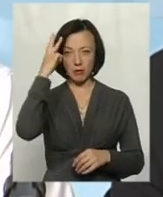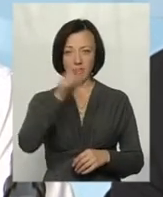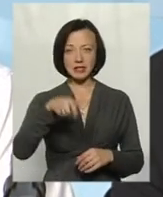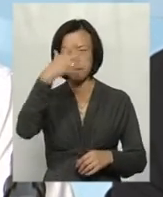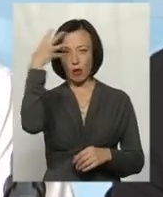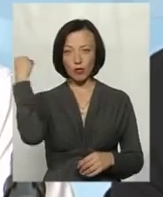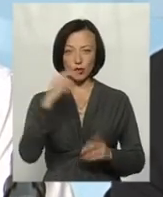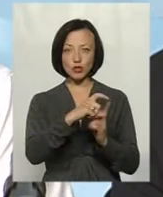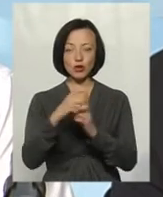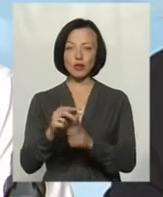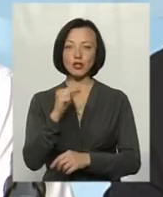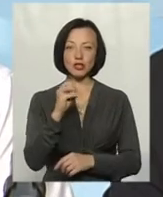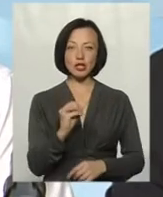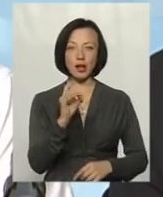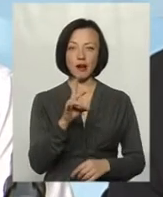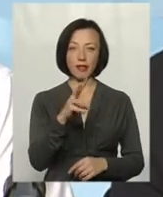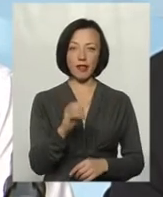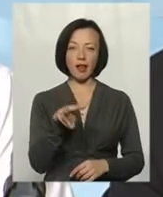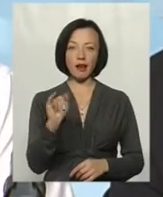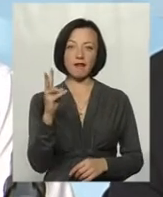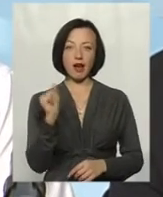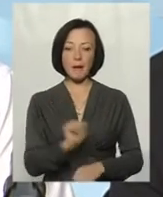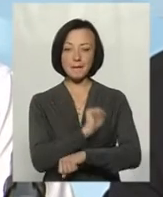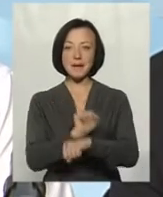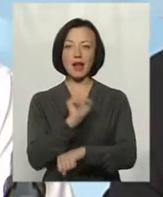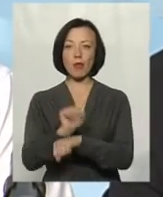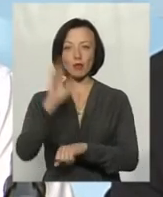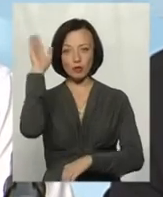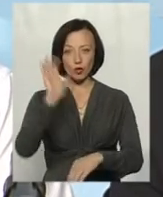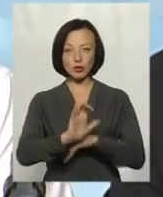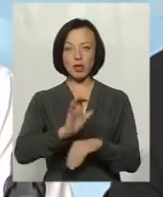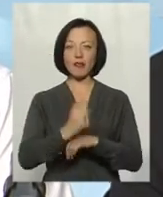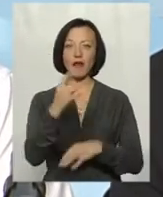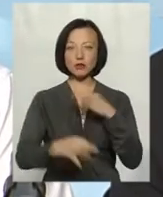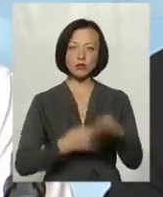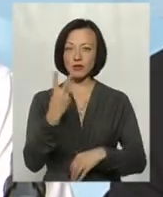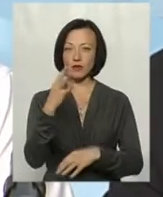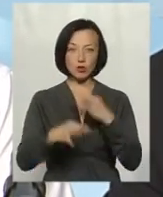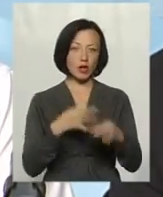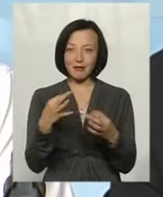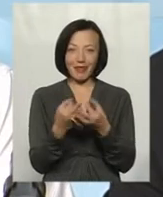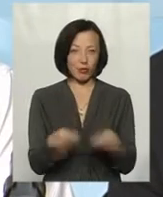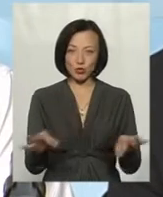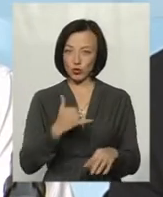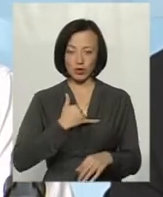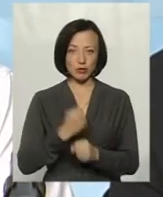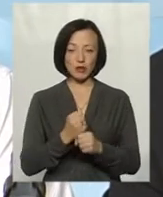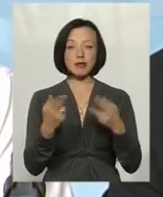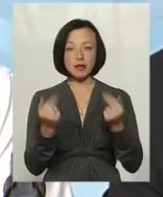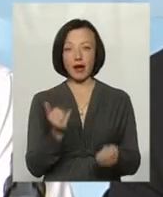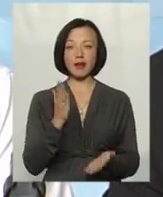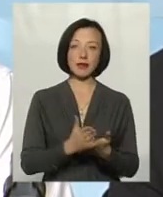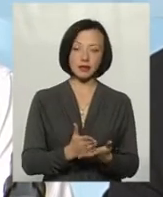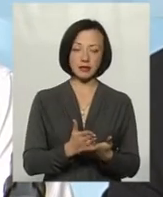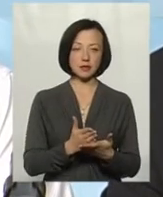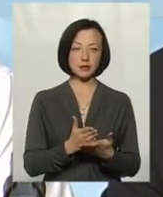забулися слово Чорнолівка. І перебої з водопостачанням на сутки, на двоє, це взагалі недопустимо в нашій роботі. Так, звичайно, є